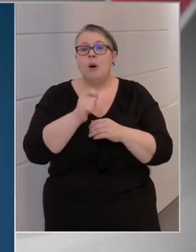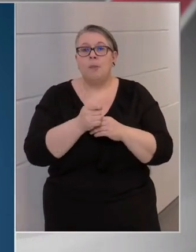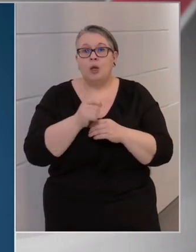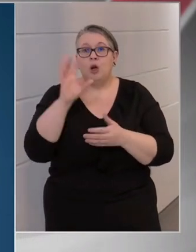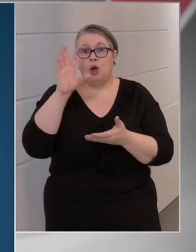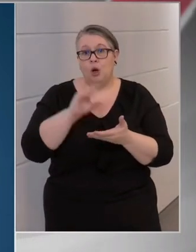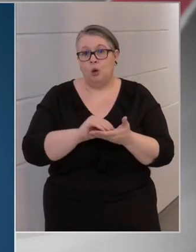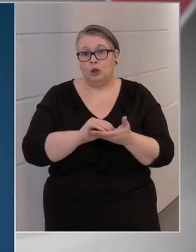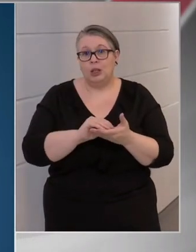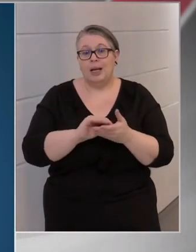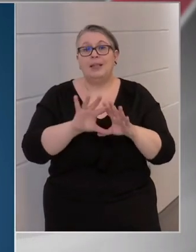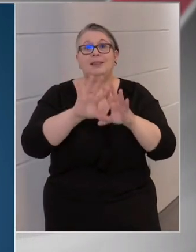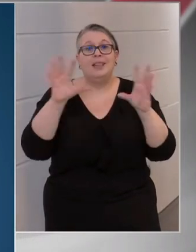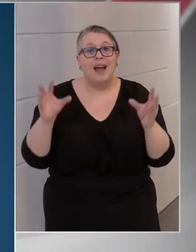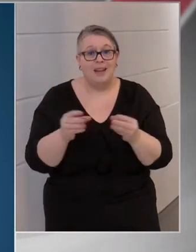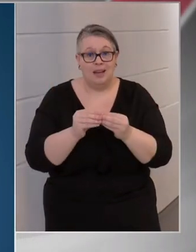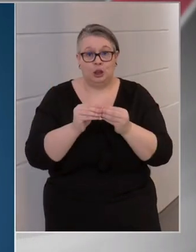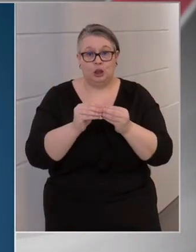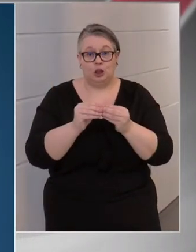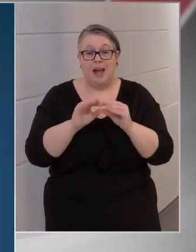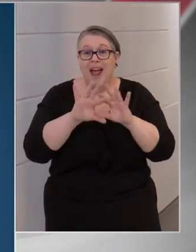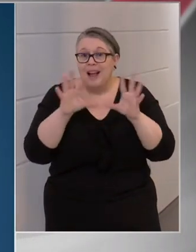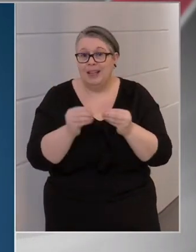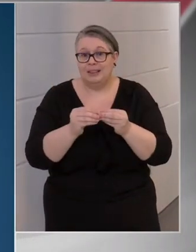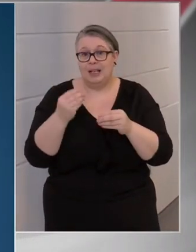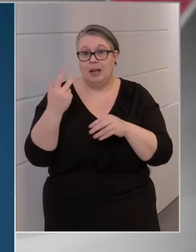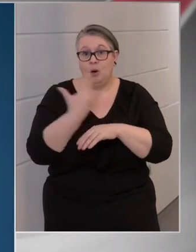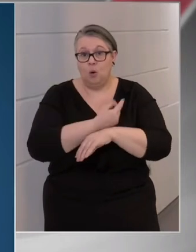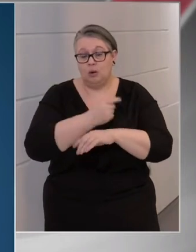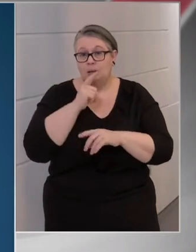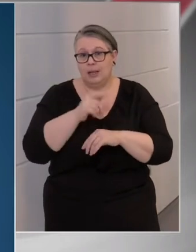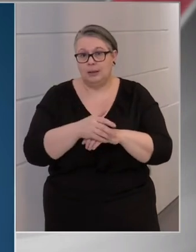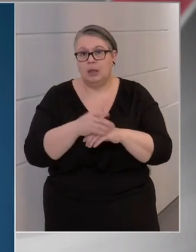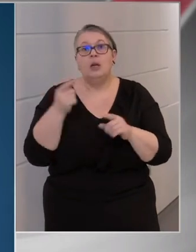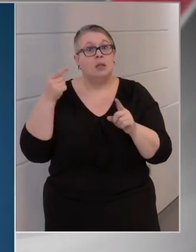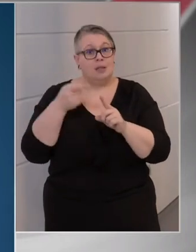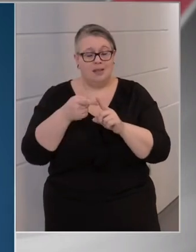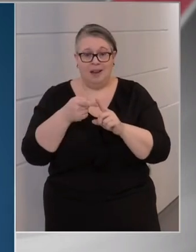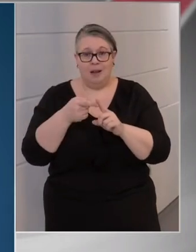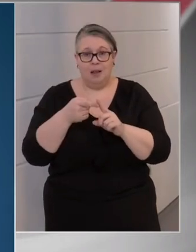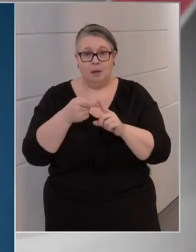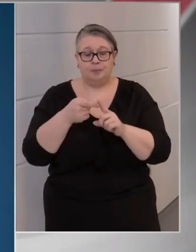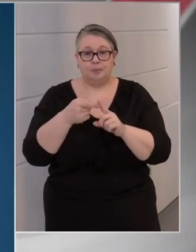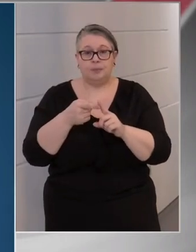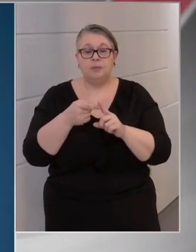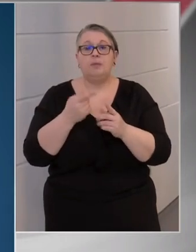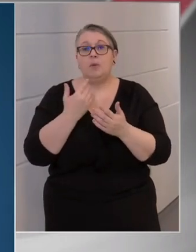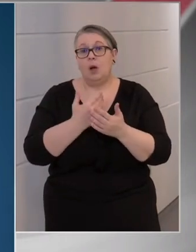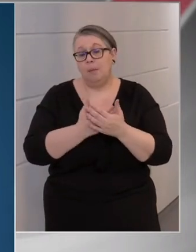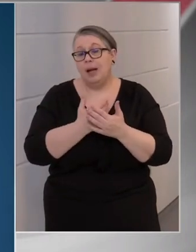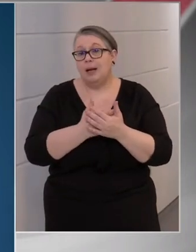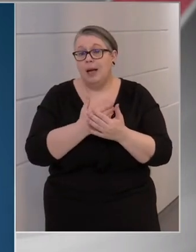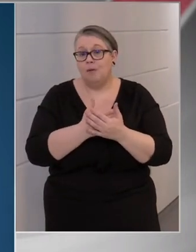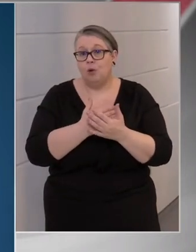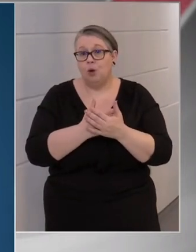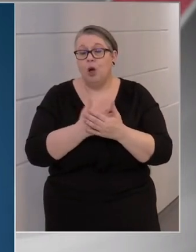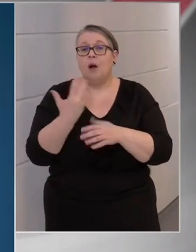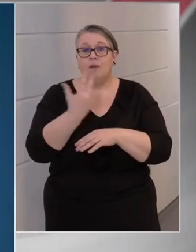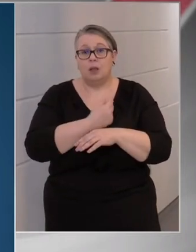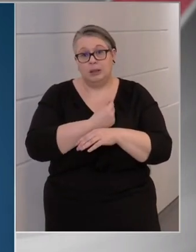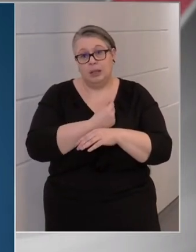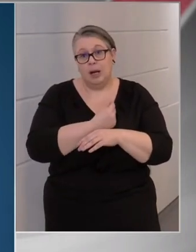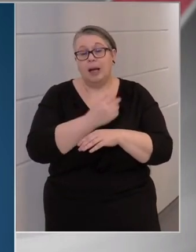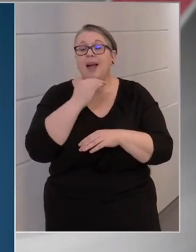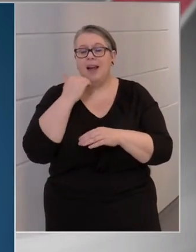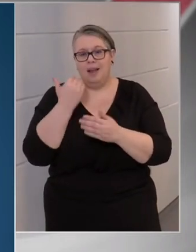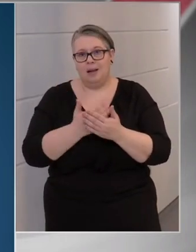lakosság teljes átoltottsága elérhető. A célunk az az, hogy a rendelkezésre álló vakcinák ehhez